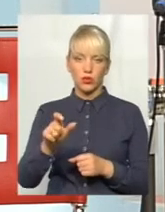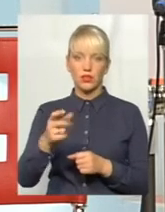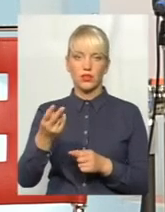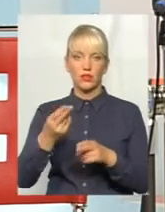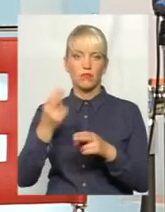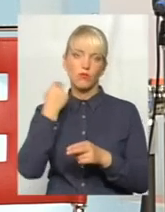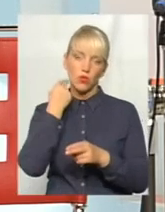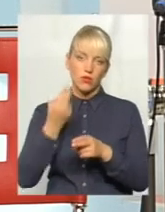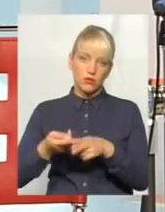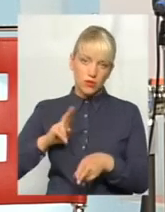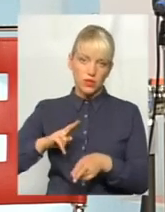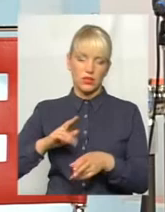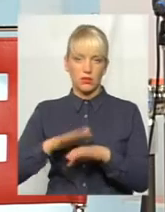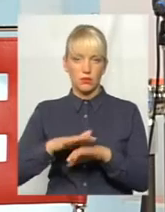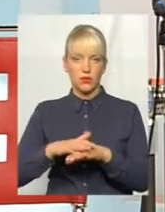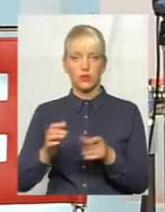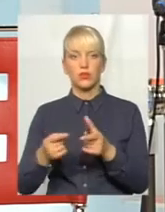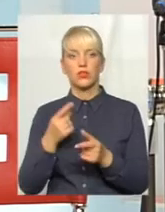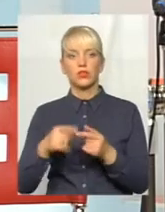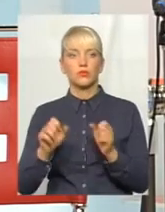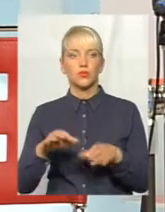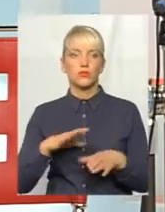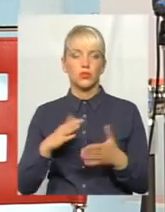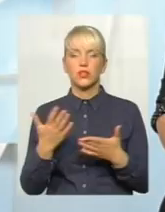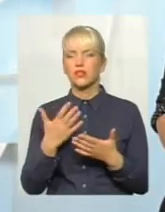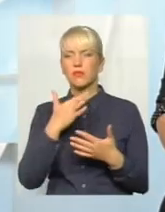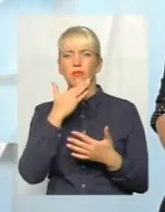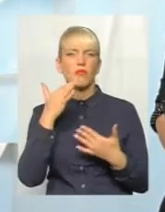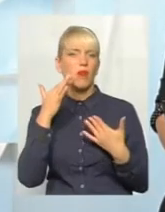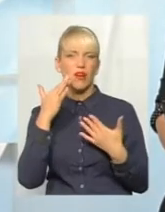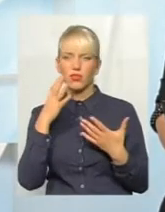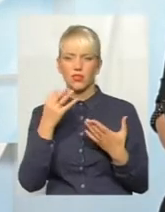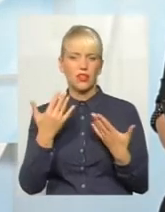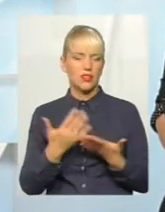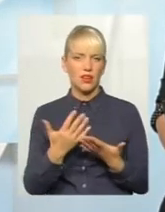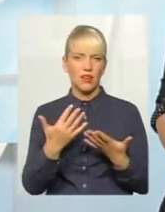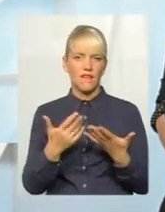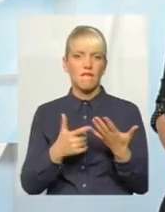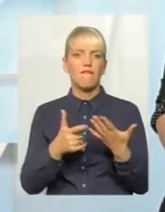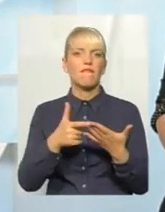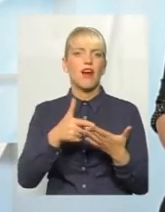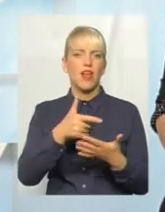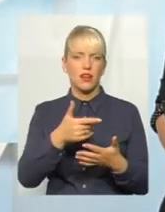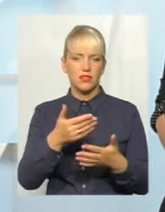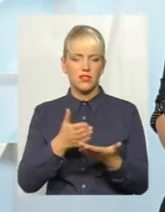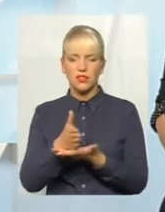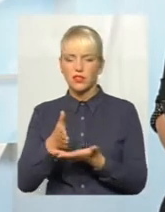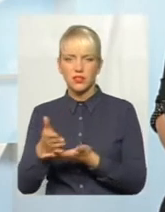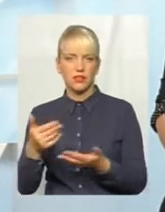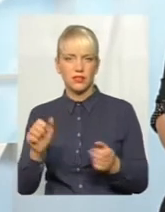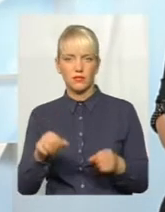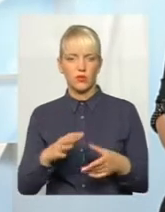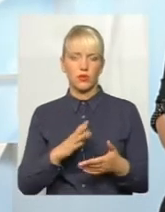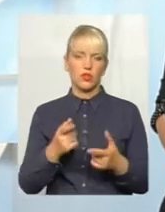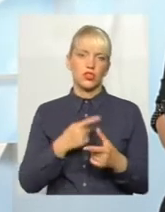виключення якихось, багато дуже варіацій є, чи ті ж самі кредитні